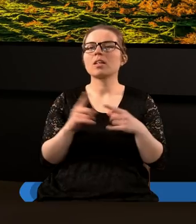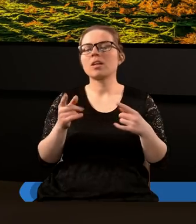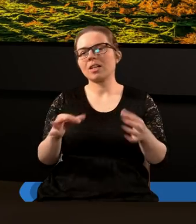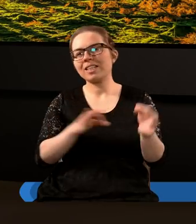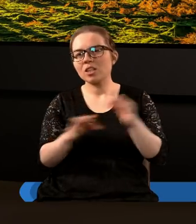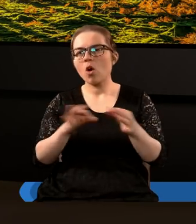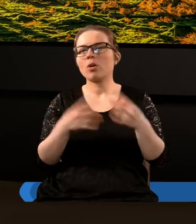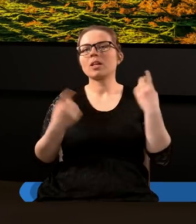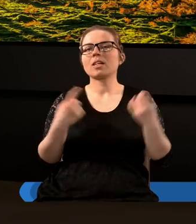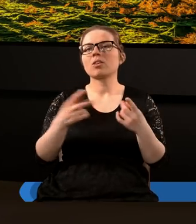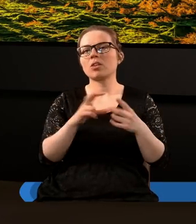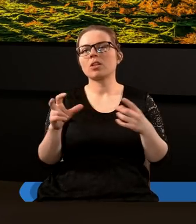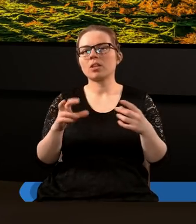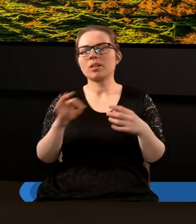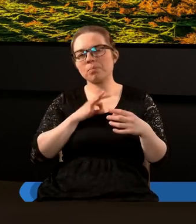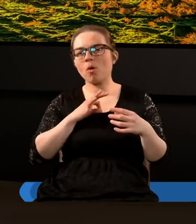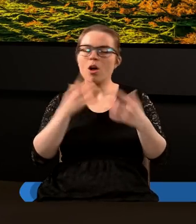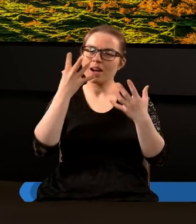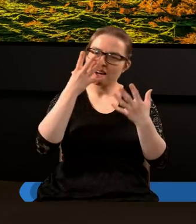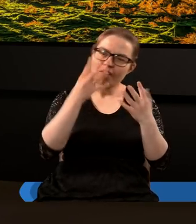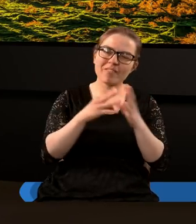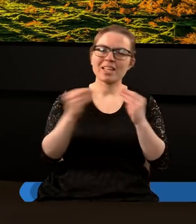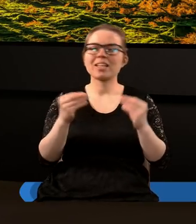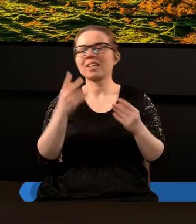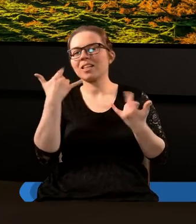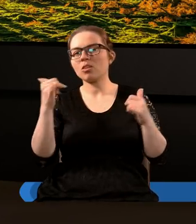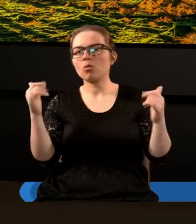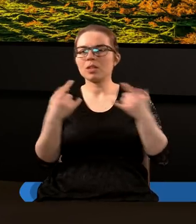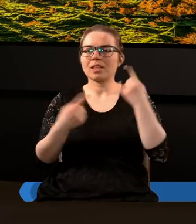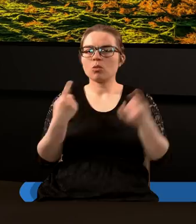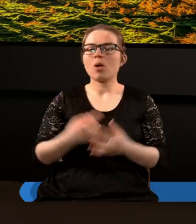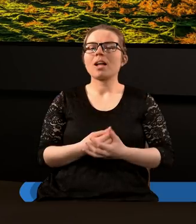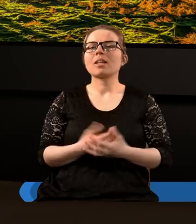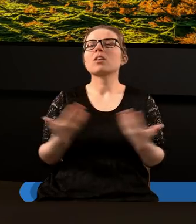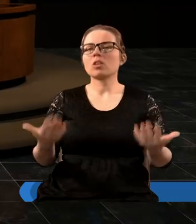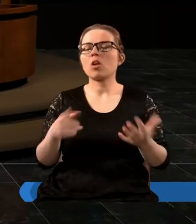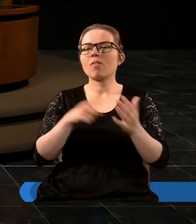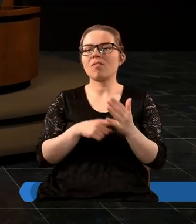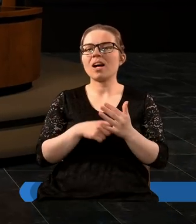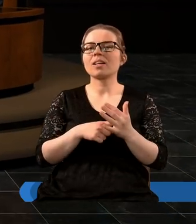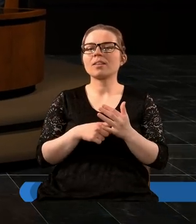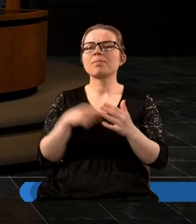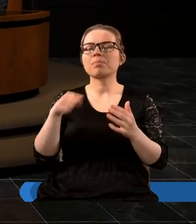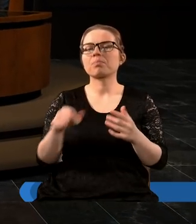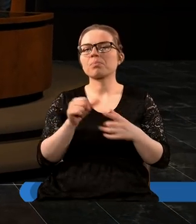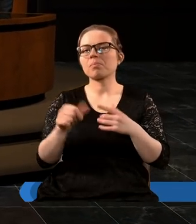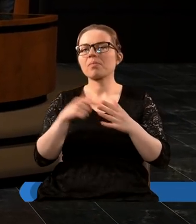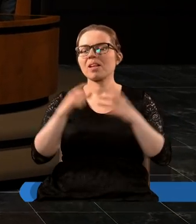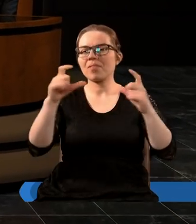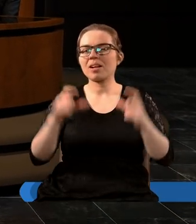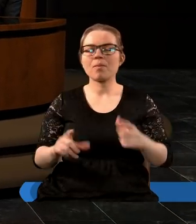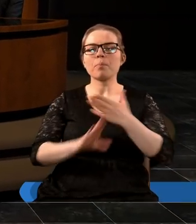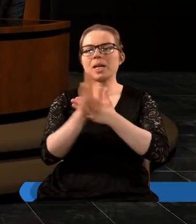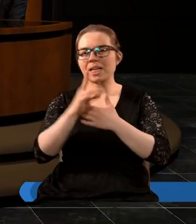nad moją historią moich moich bliźnich no i właśnie ten czternasty werset